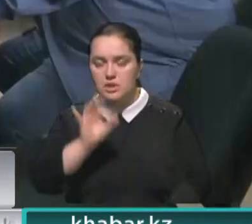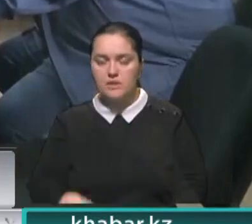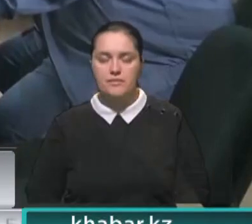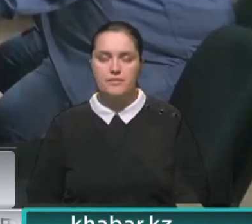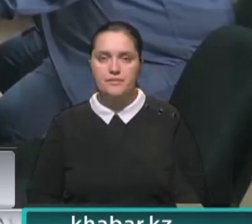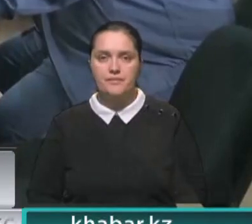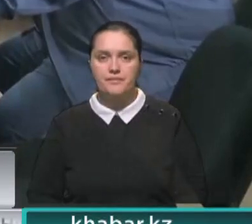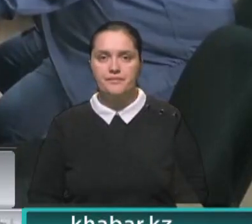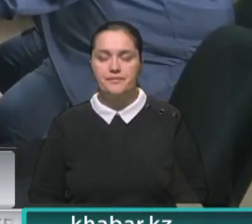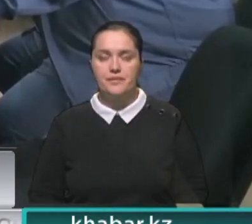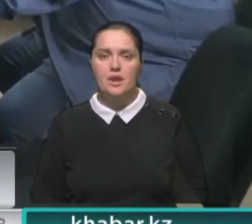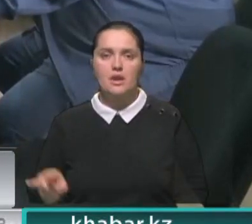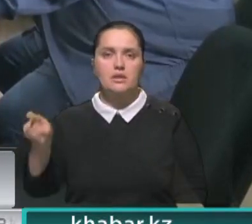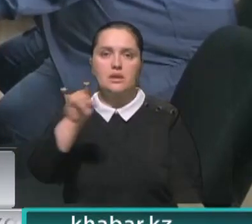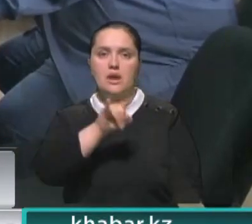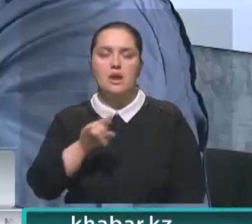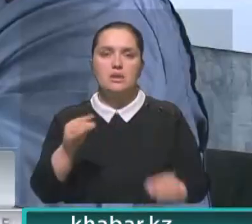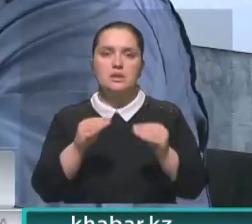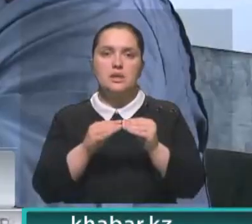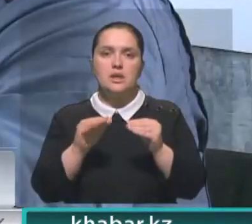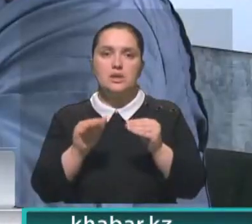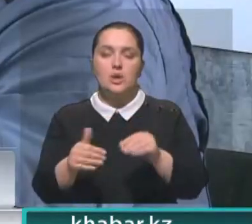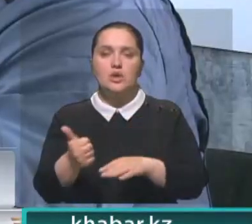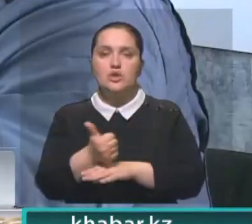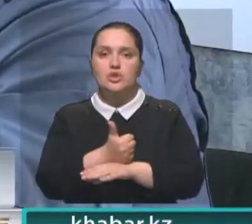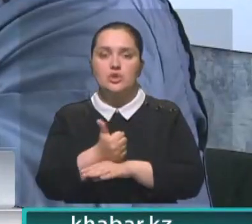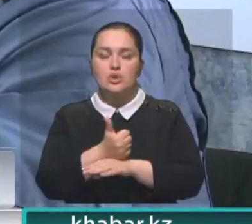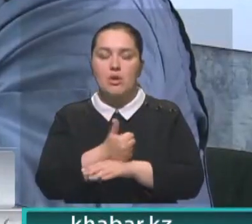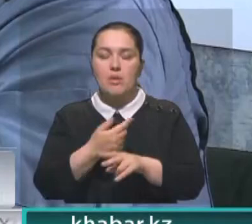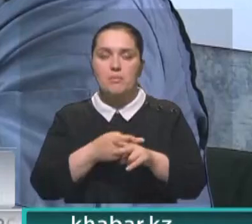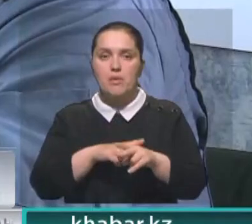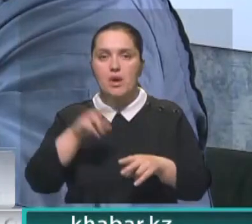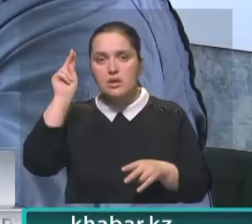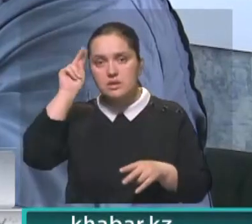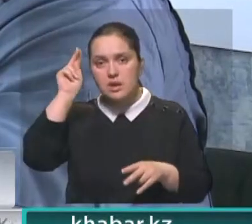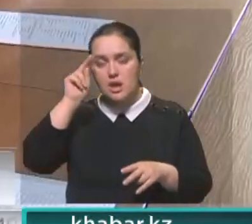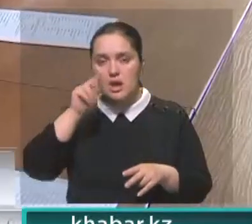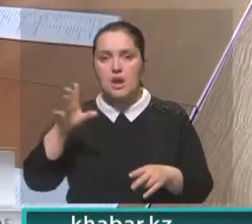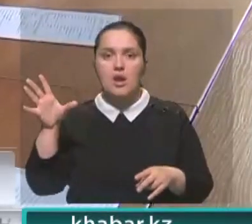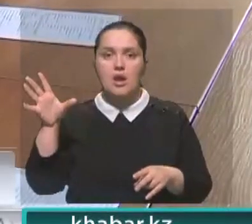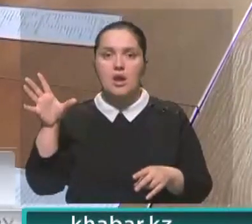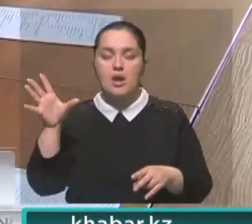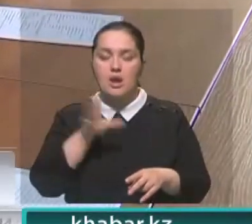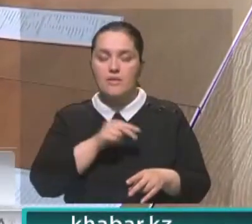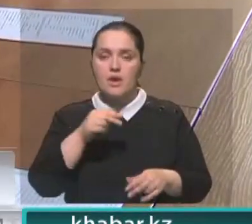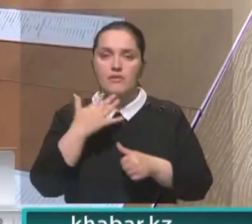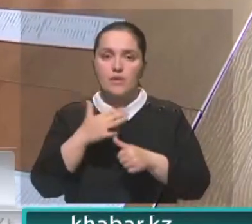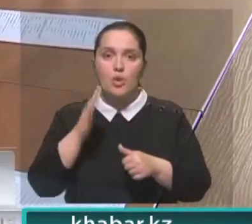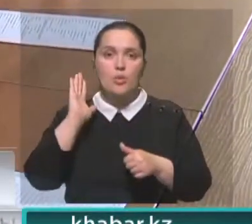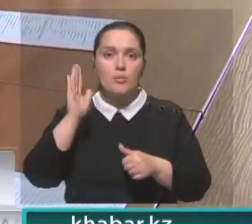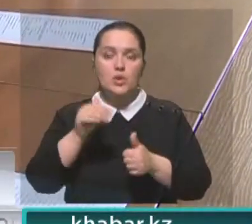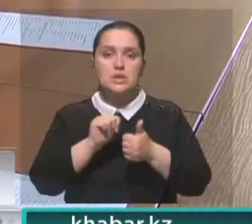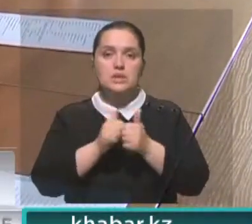Андрей Бутников налетал больше 10 тысяч часов, освоил пилотирование всех типов вертолетов. И будущую смену